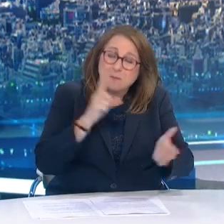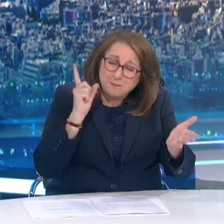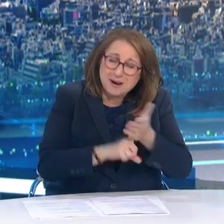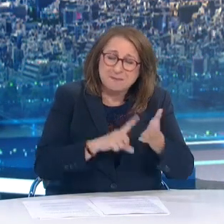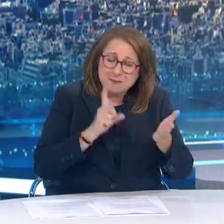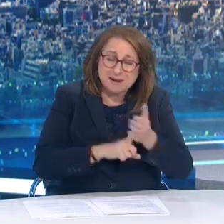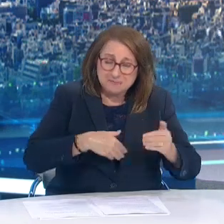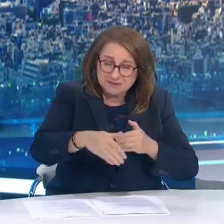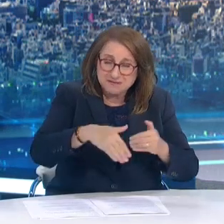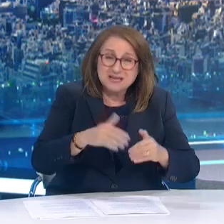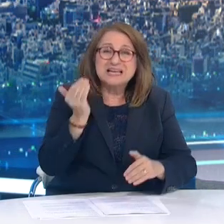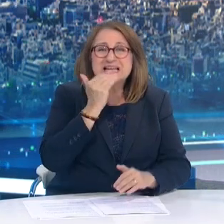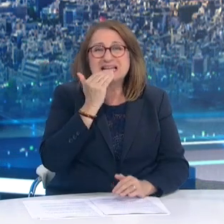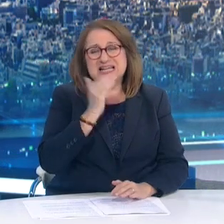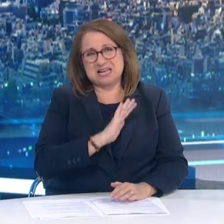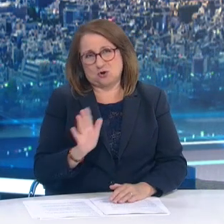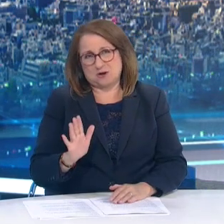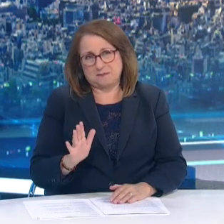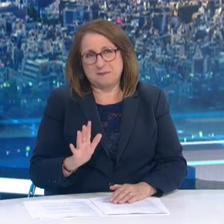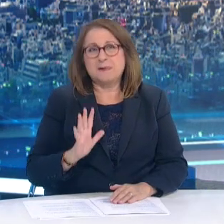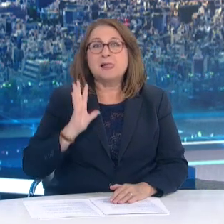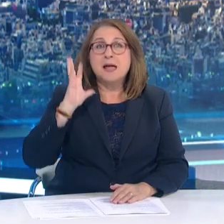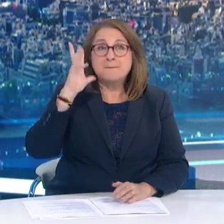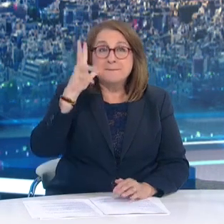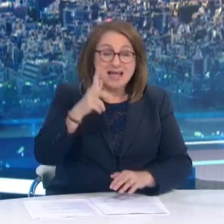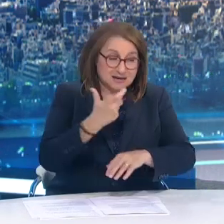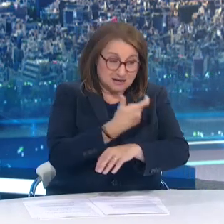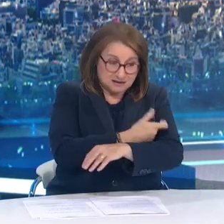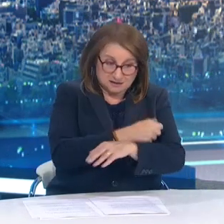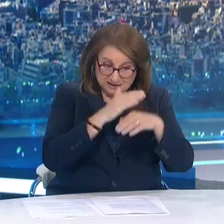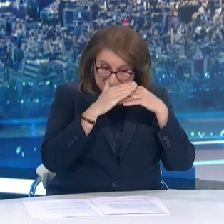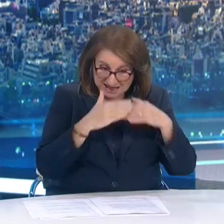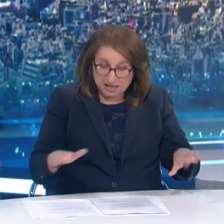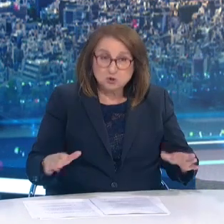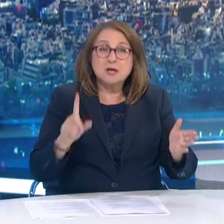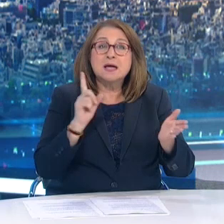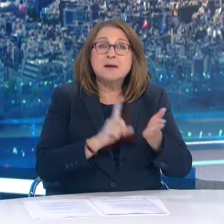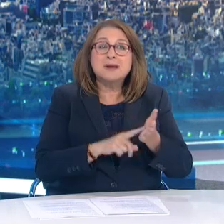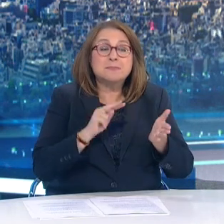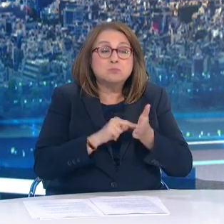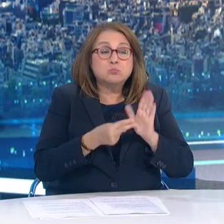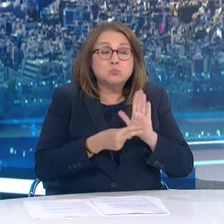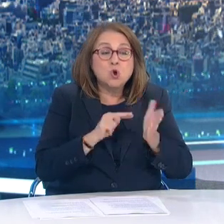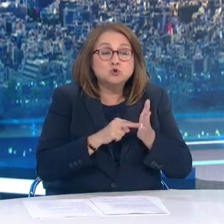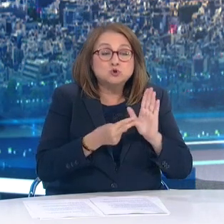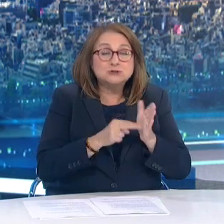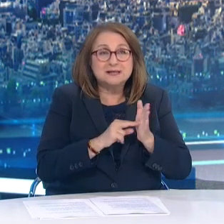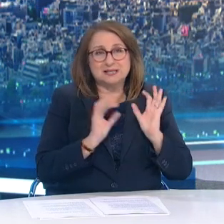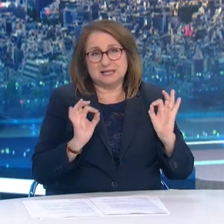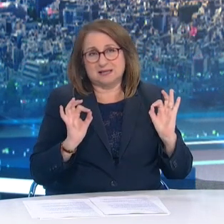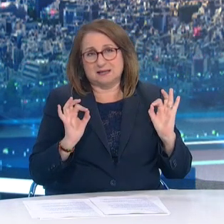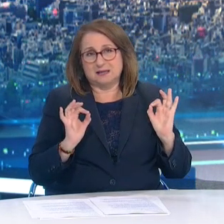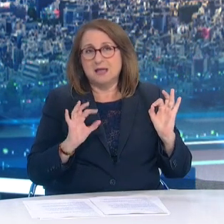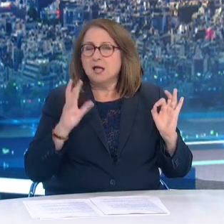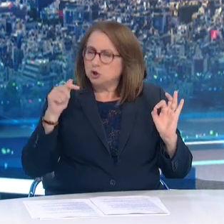πράξουν άμεσα Μέχρι όμως η επιχείρηση ελευθερία να ολοκληρωθεί Είναι απαραίτητο να παραμείνουμε εξαιρετικά προσεκτικοί Η ύφεση της πανδημίας που